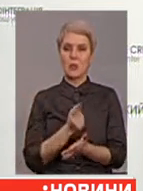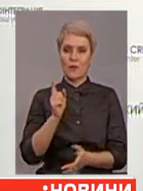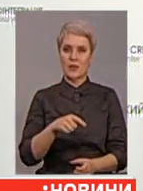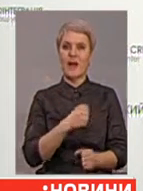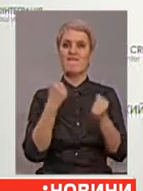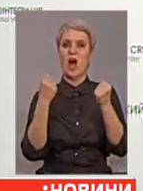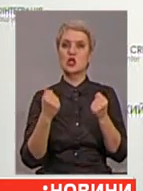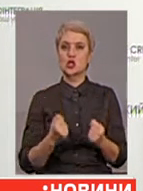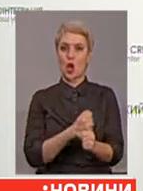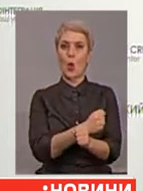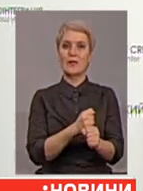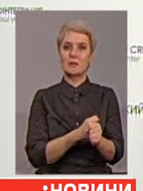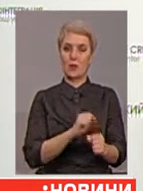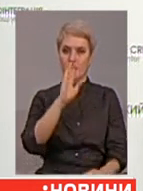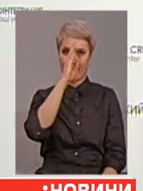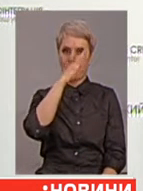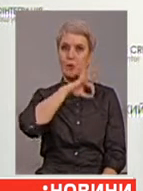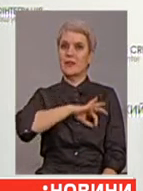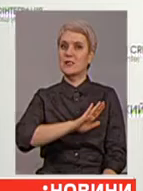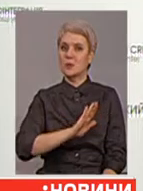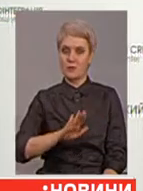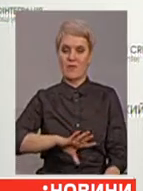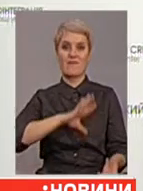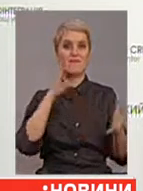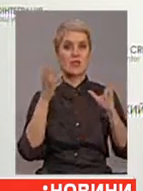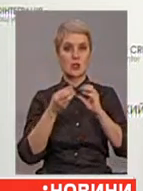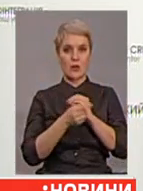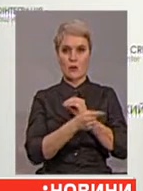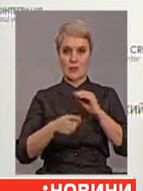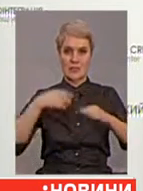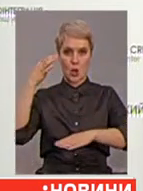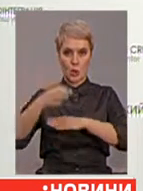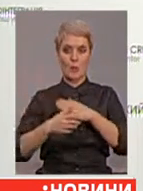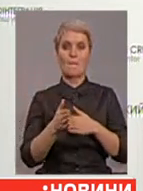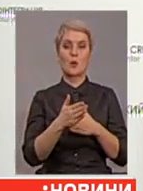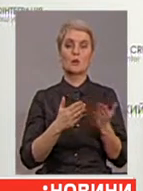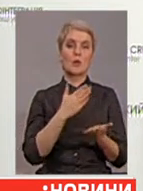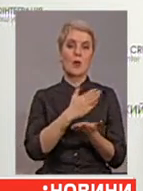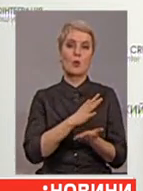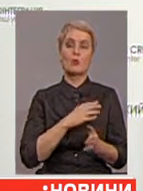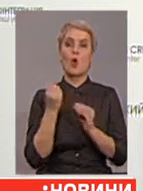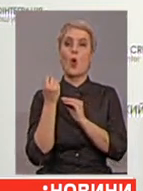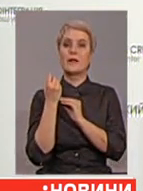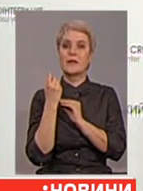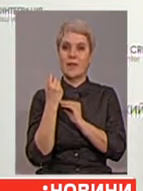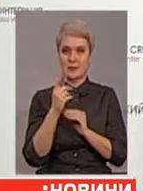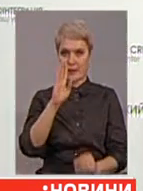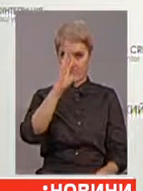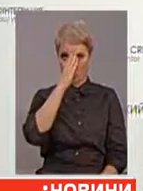озброєння ворог не застосовував. Всього ж за добу на Маріупольському напрямку відбулося 11 ворожих обстрілів.